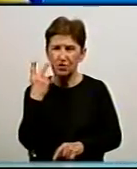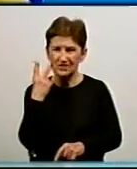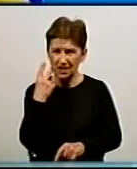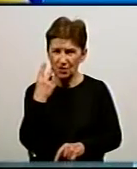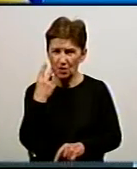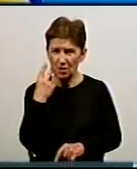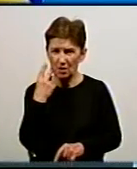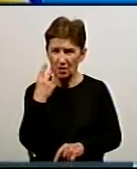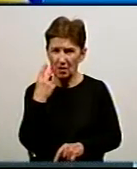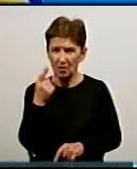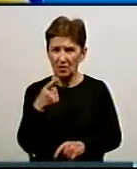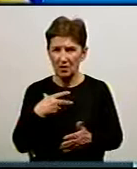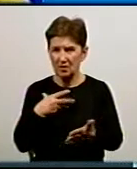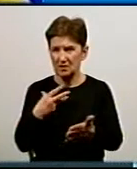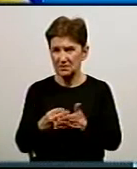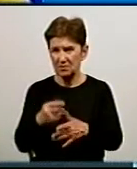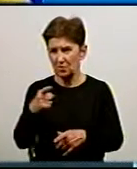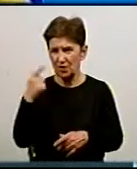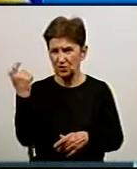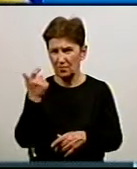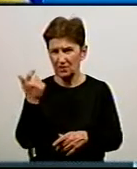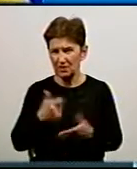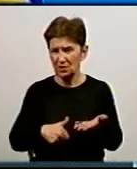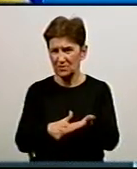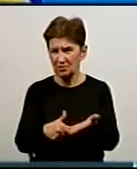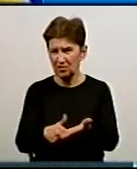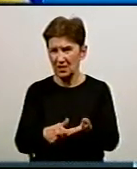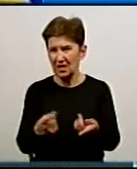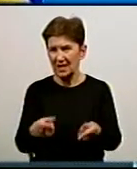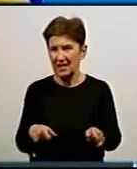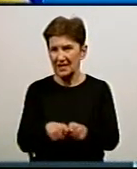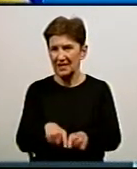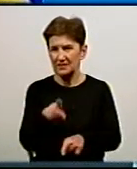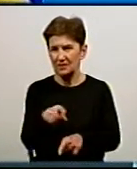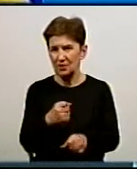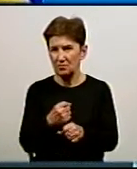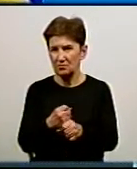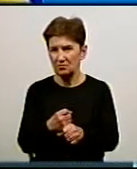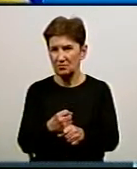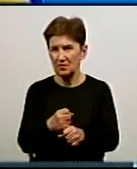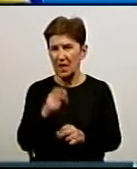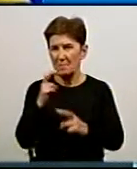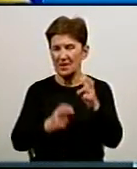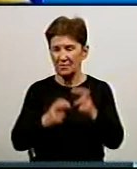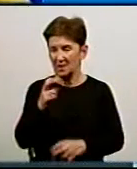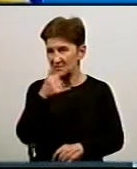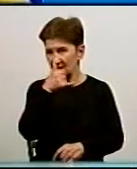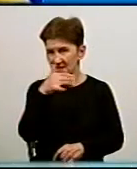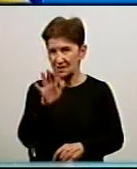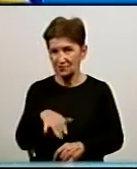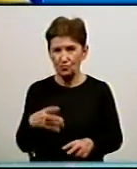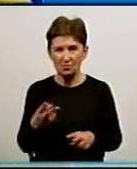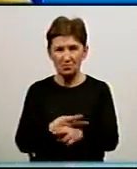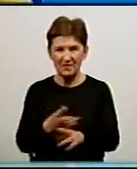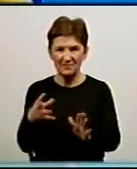тобто своїм господарчим способом, то такі роботи, капітальні роботи ми на підприємство не зможуть виконати без вкладання